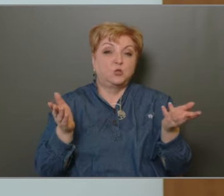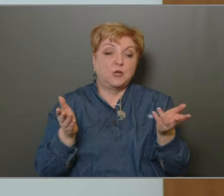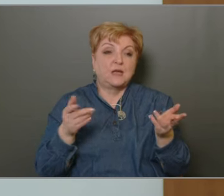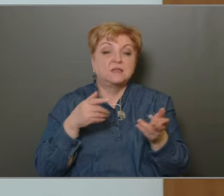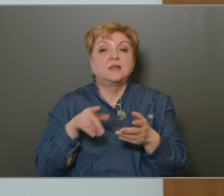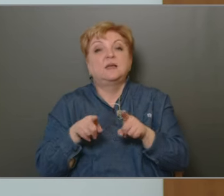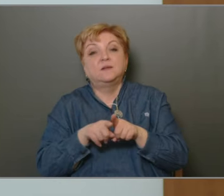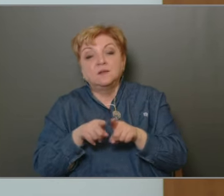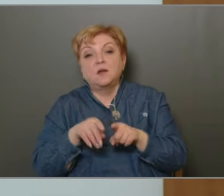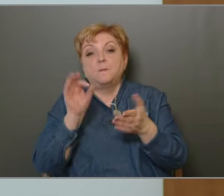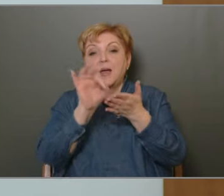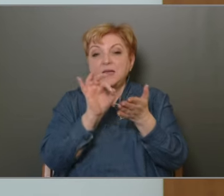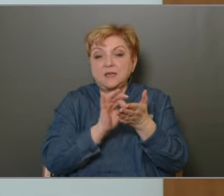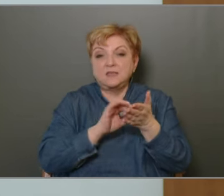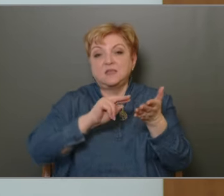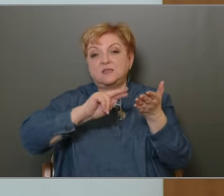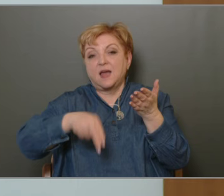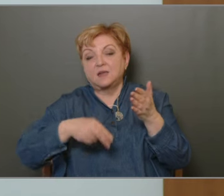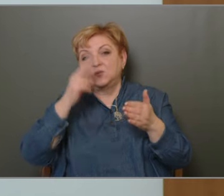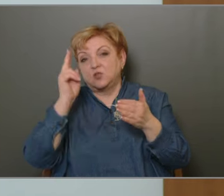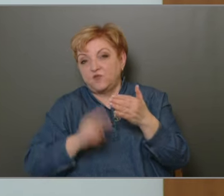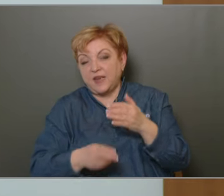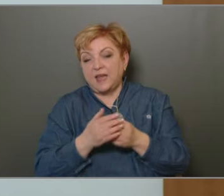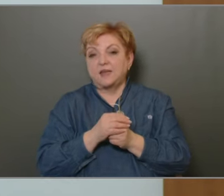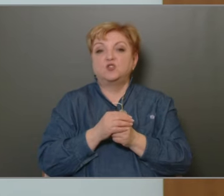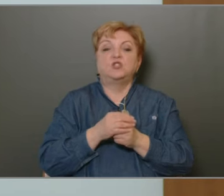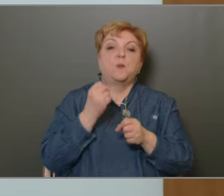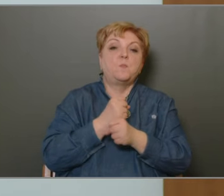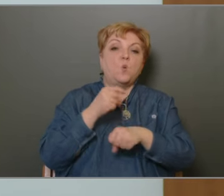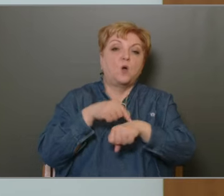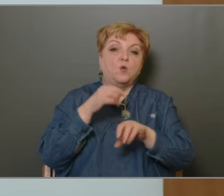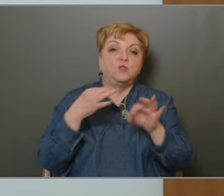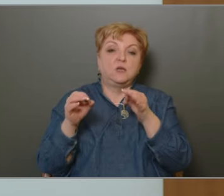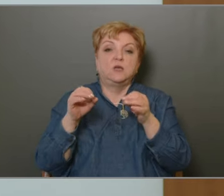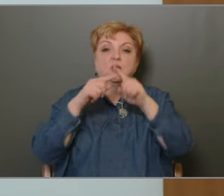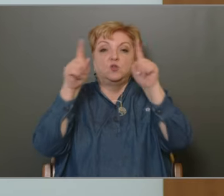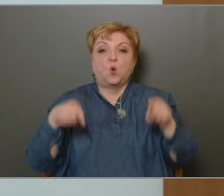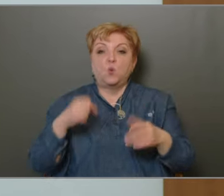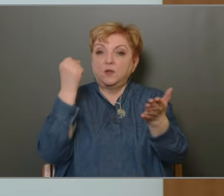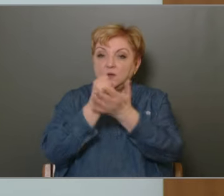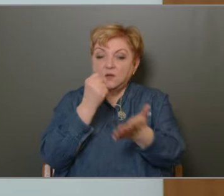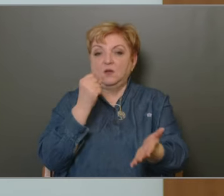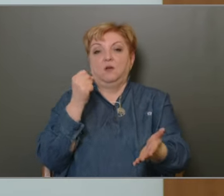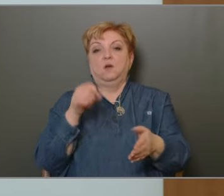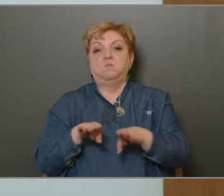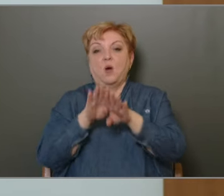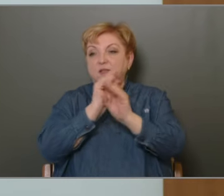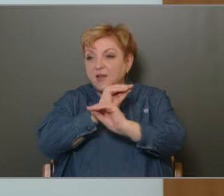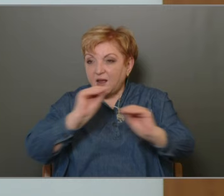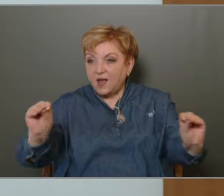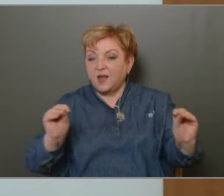alapítás bejegyzése, a szerződések véglegesítése, munkaügyi dokumentumok, bélyegzők, partnerek